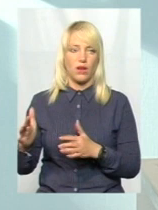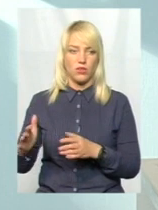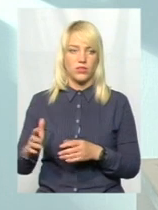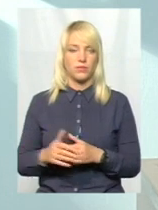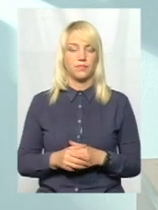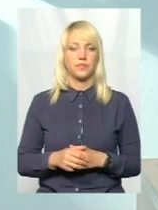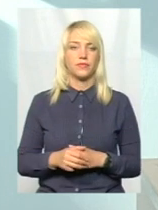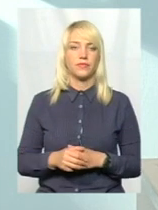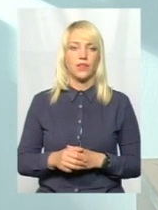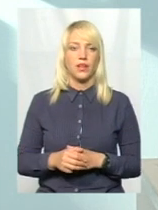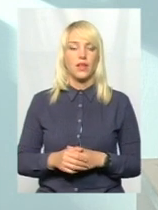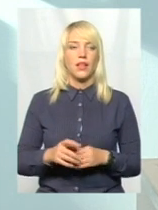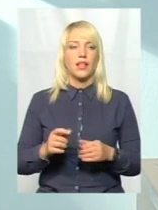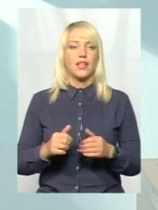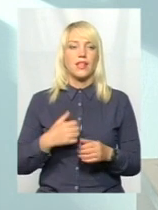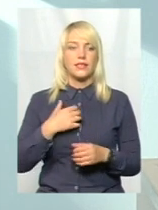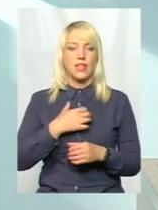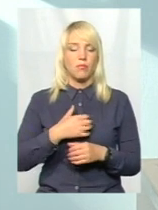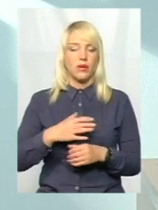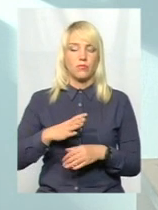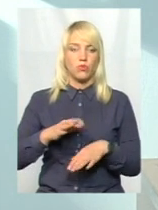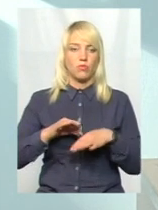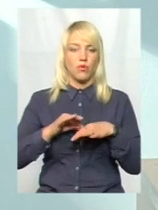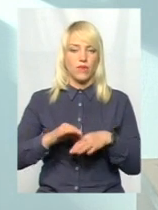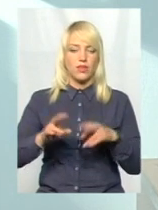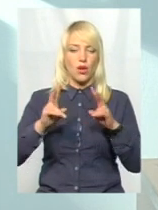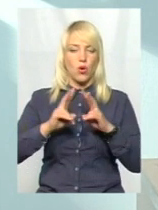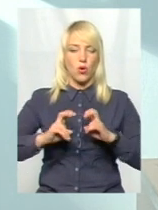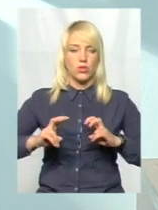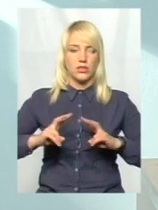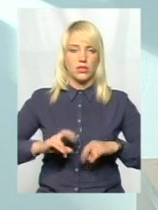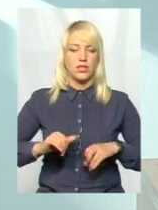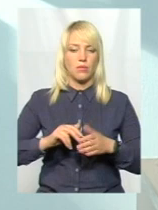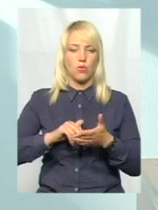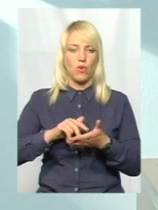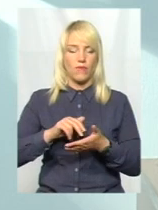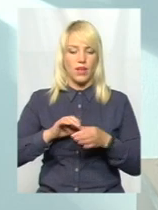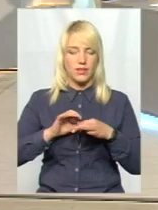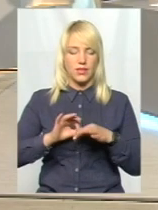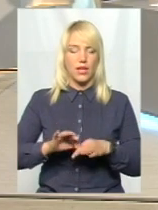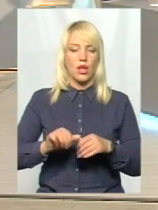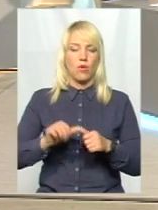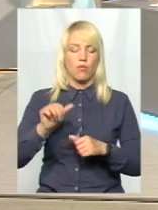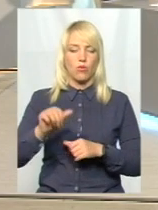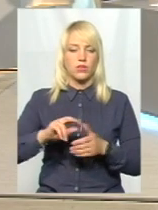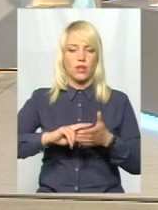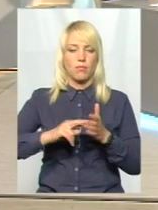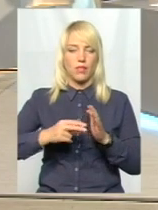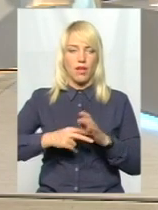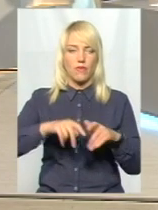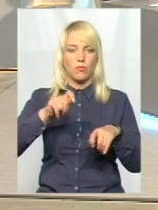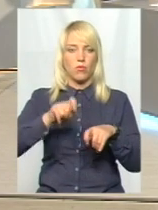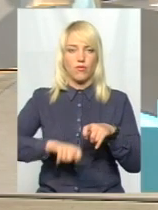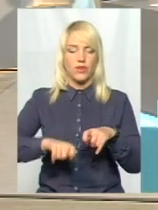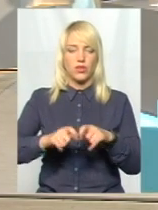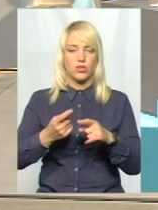служба. Насамперед було проведено розслідування та проведено позаплановий захід державного контролю перевірку даного